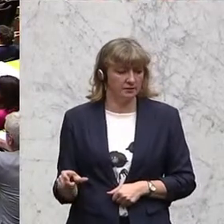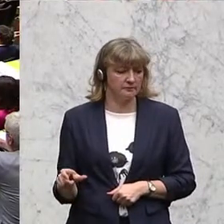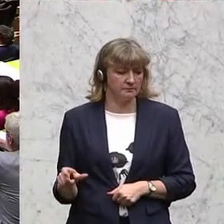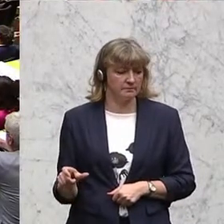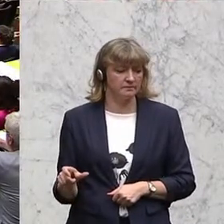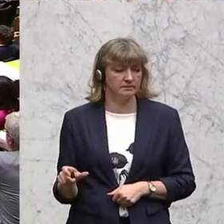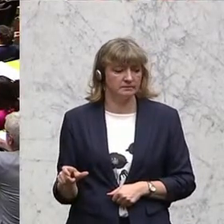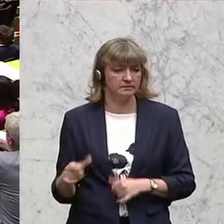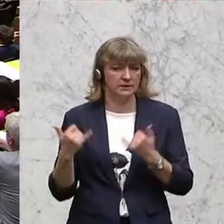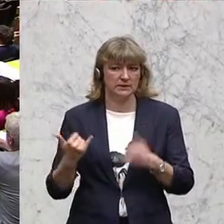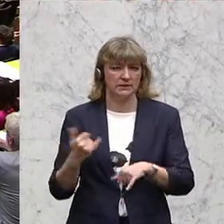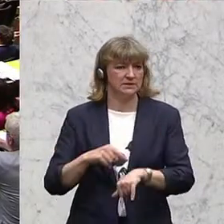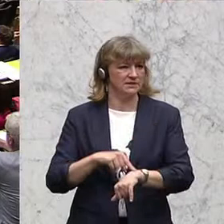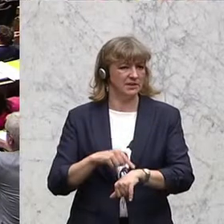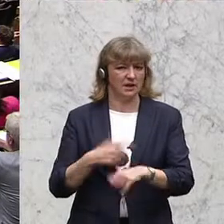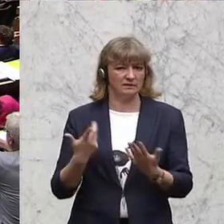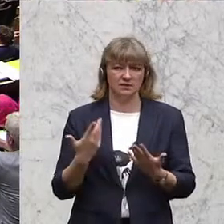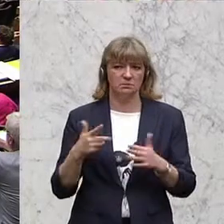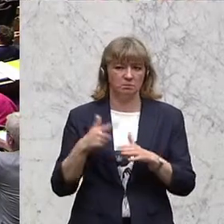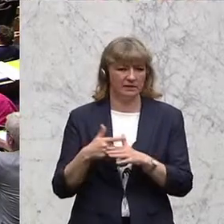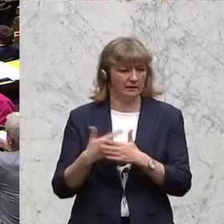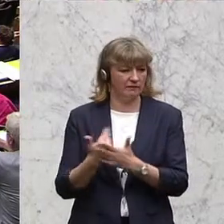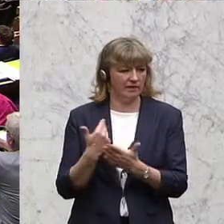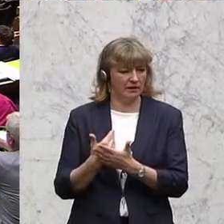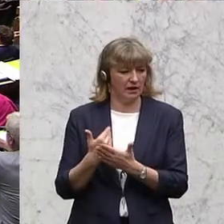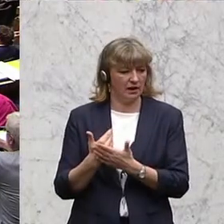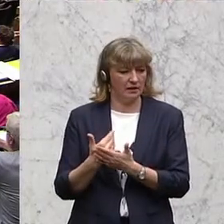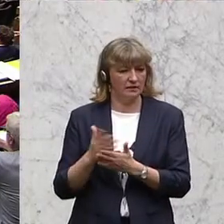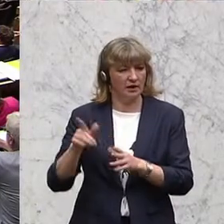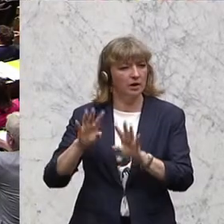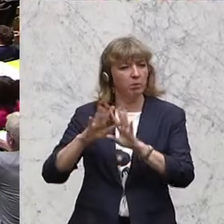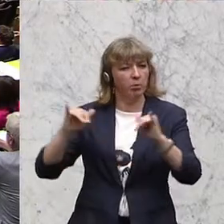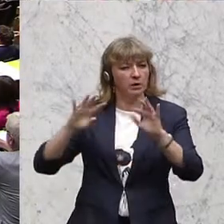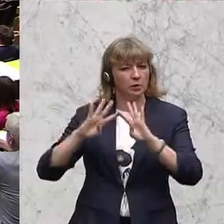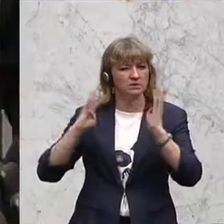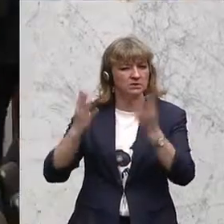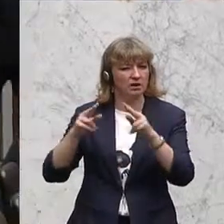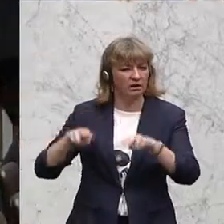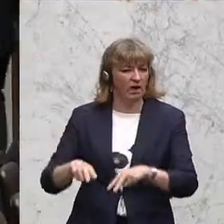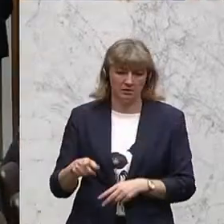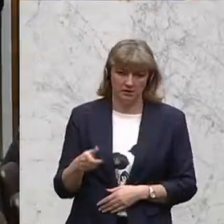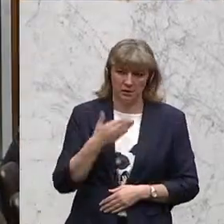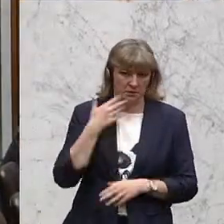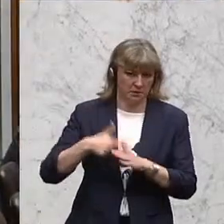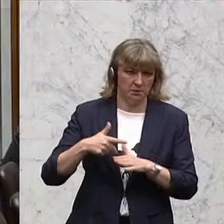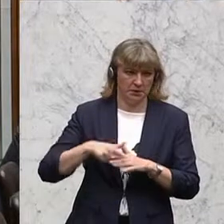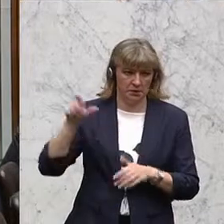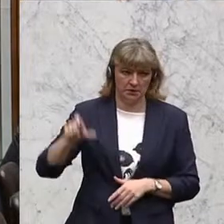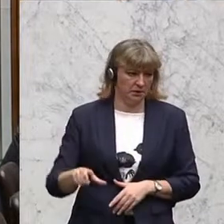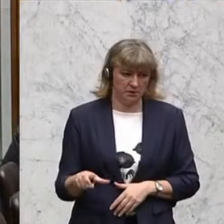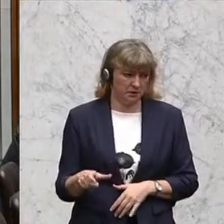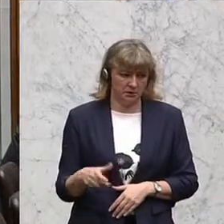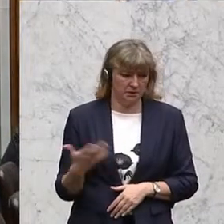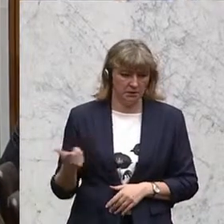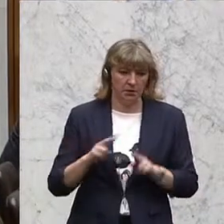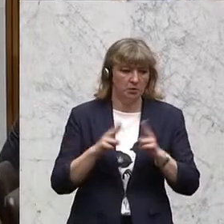Behindertenvertreter im ORF ist es nicht und er wurde